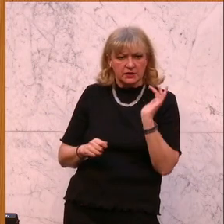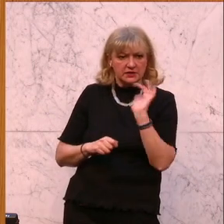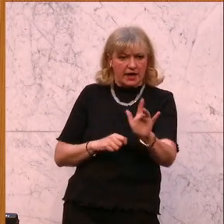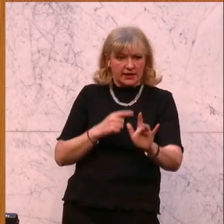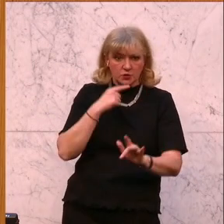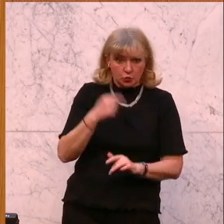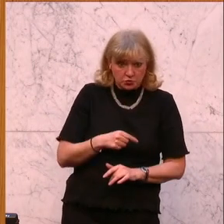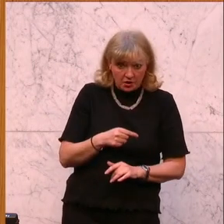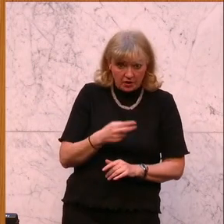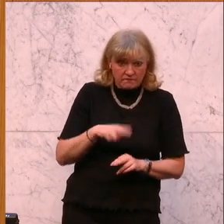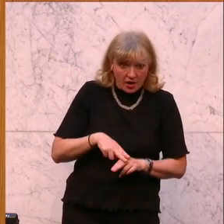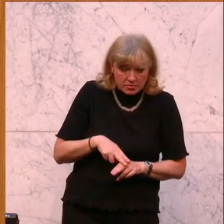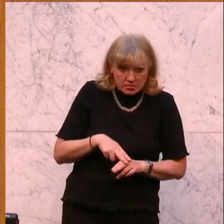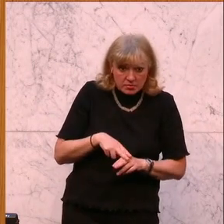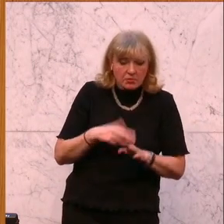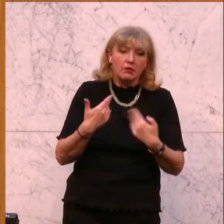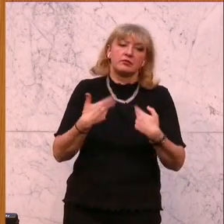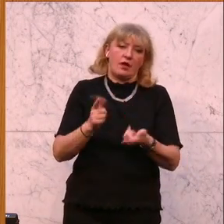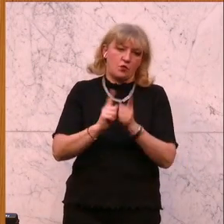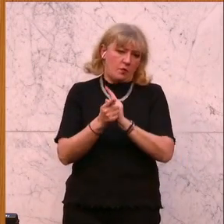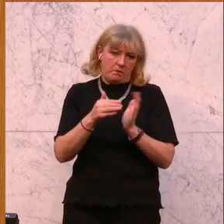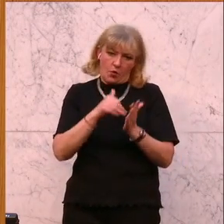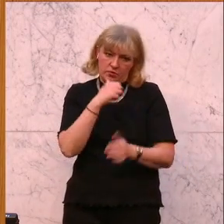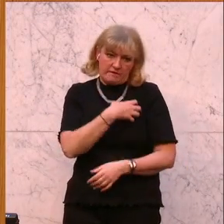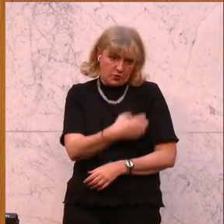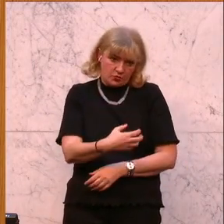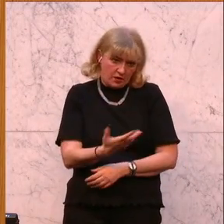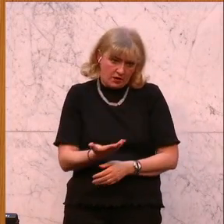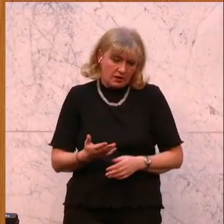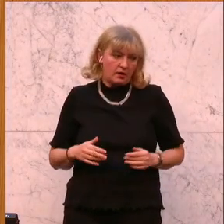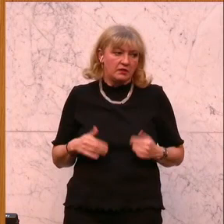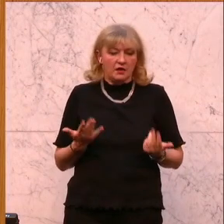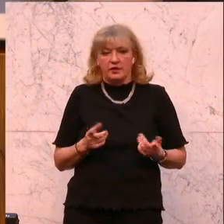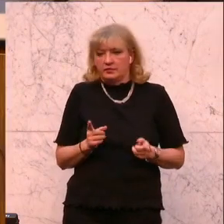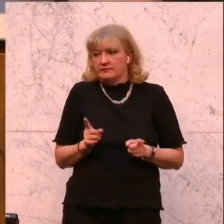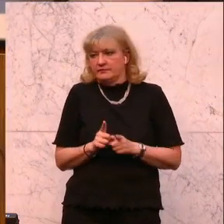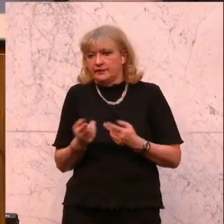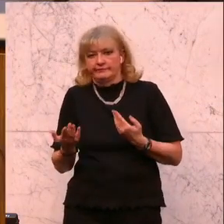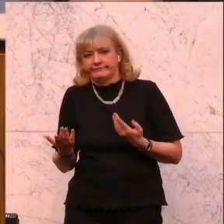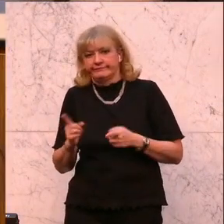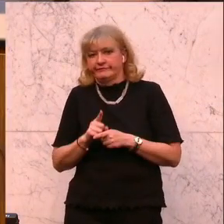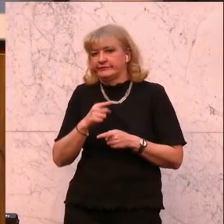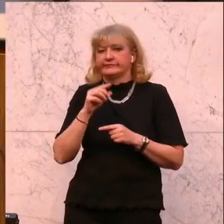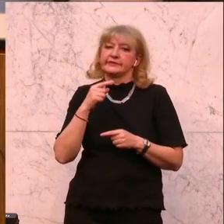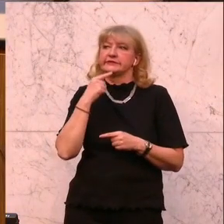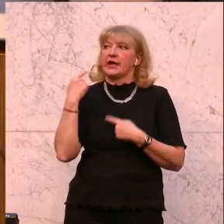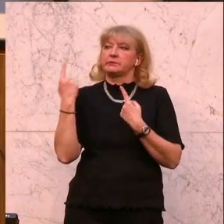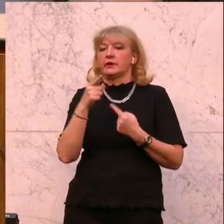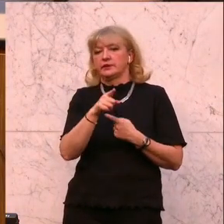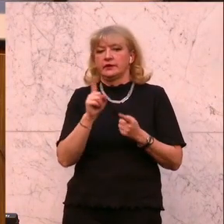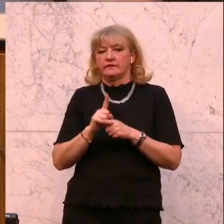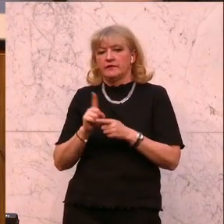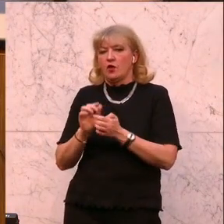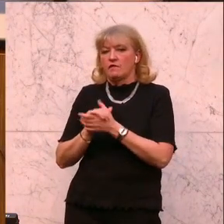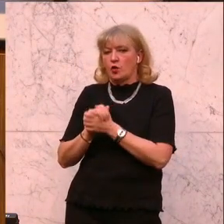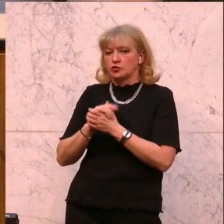dann brauchen Sie sich umgekehrt aber auch nicht zu wundern, dass Ihnen eine Nähe und eine Freundschaft zu Russland und zum russischen